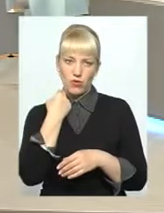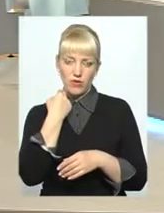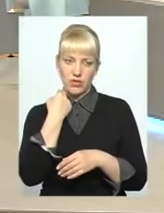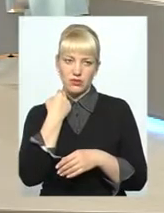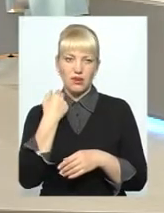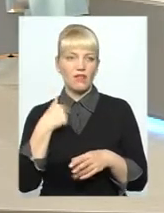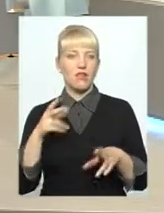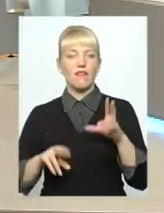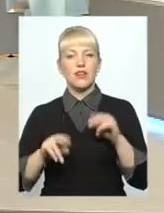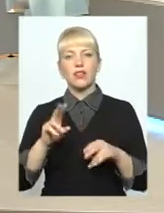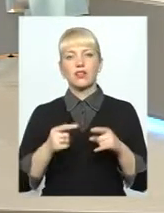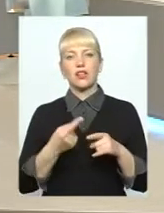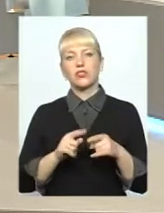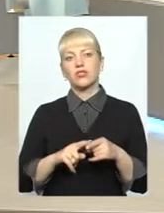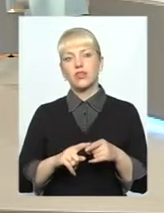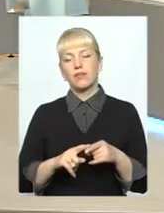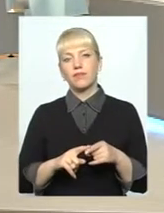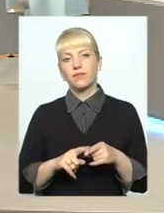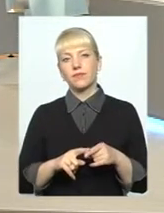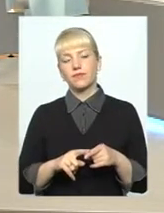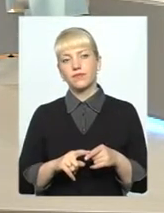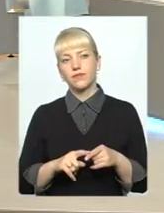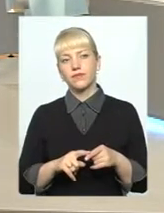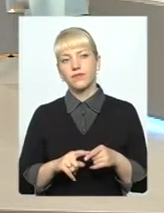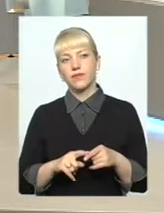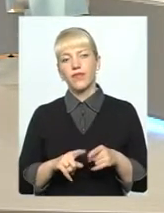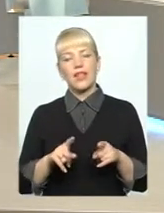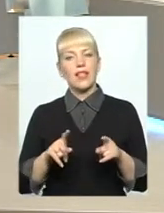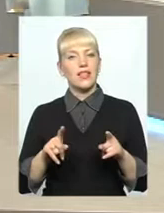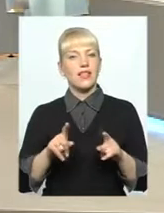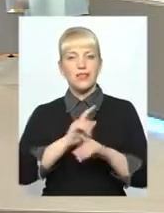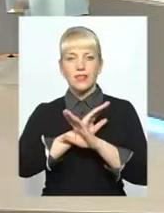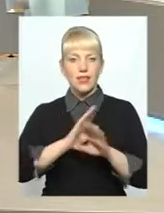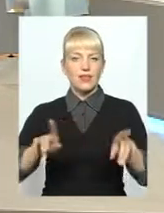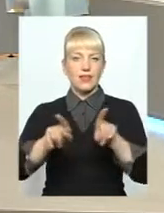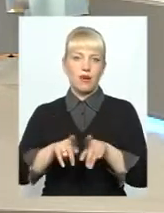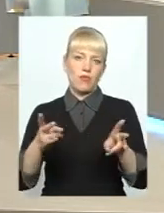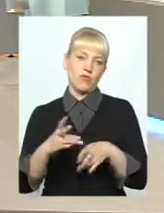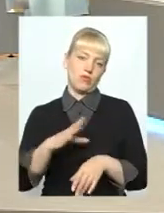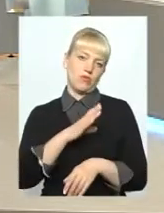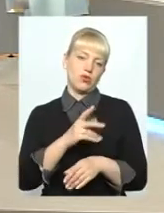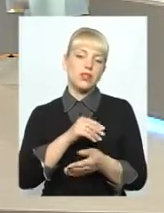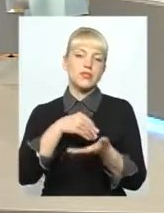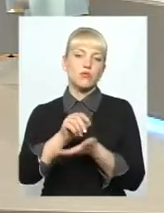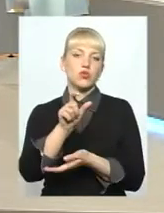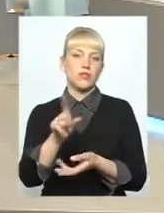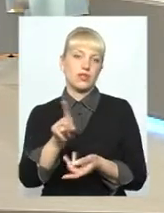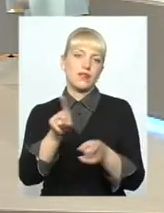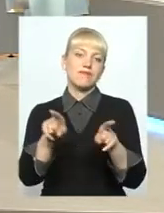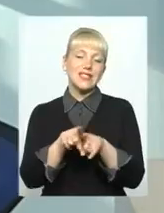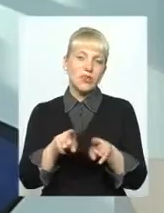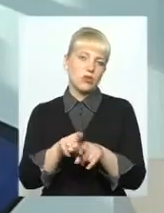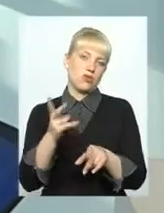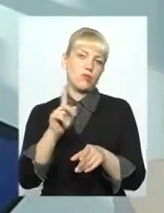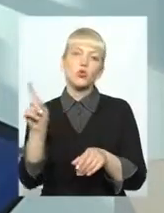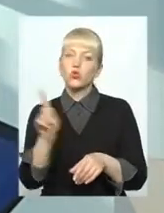тобто я рахую, це, мабуть, трохи не так повинно бути. Тобто споживач все одно повинен щось